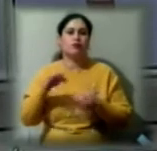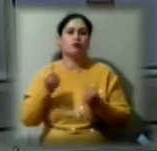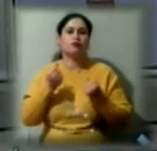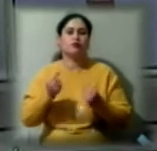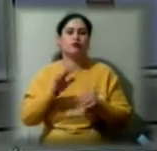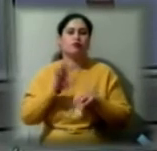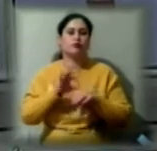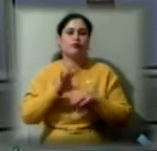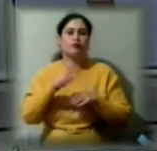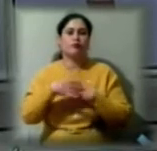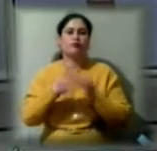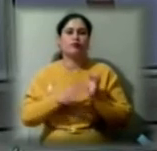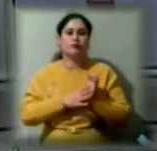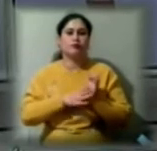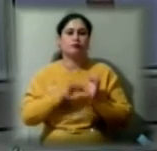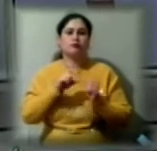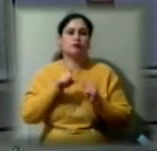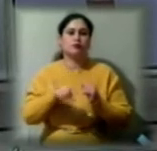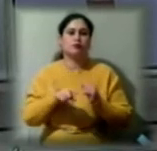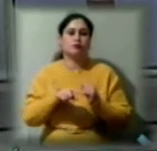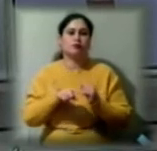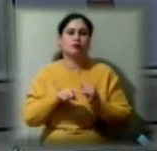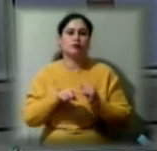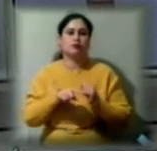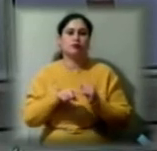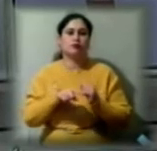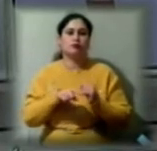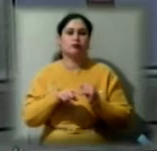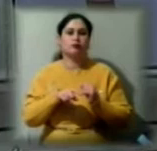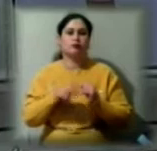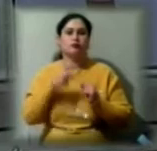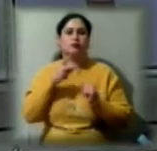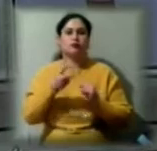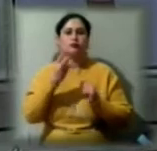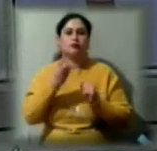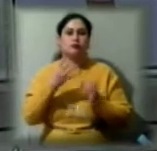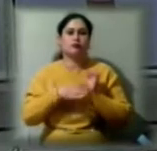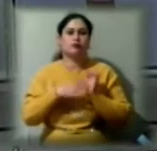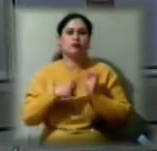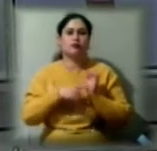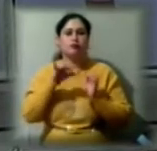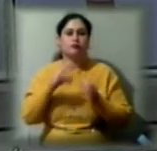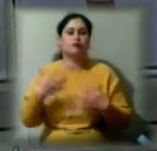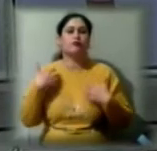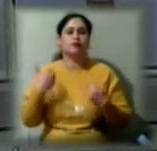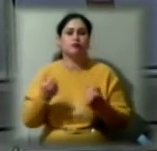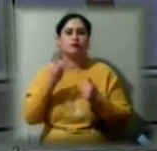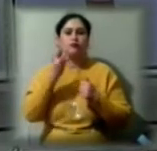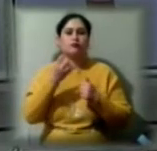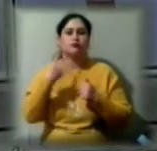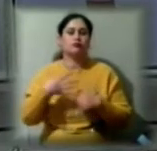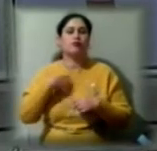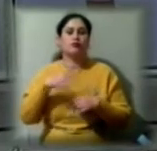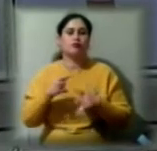COVID-19. Із них 2396 пацієнтів одужало, 340 летальних. За добу